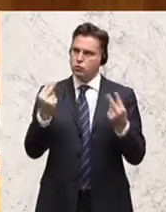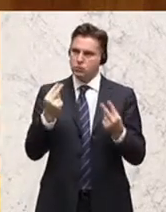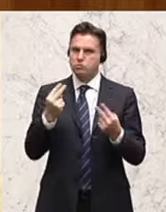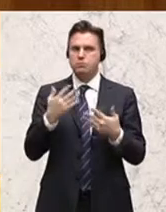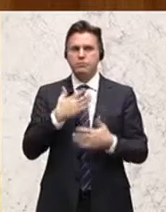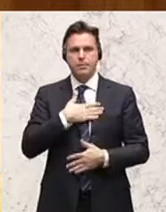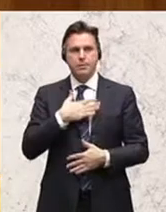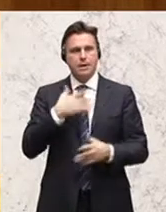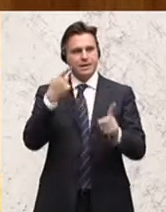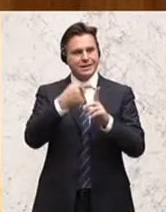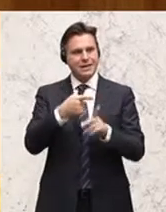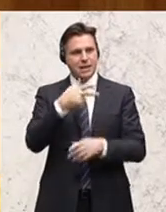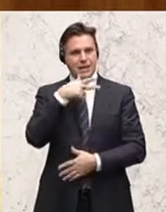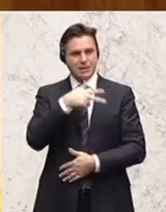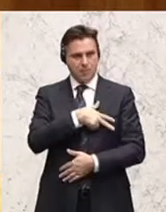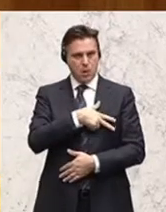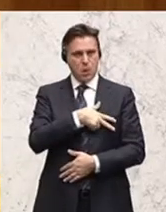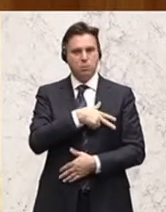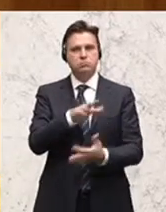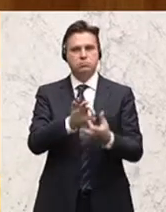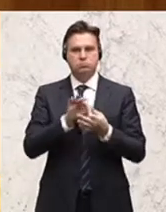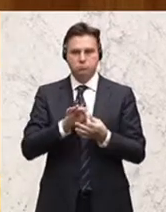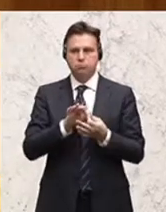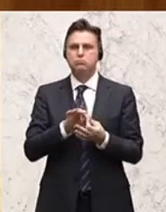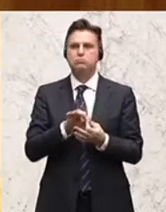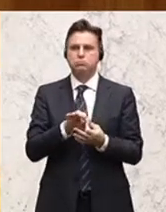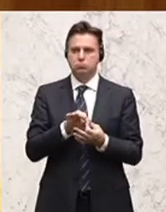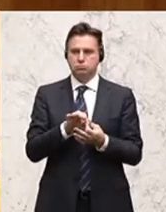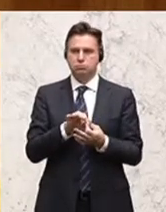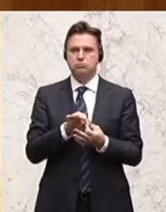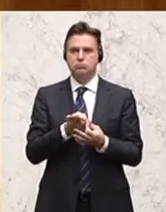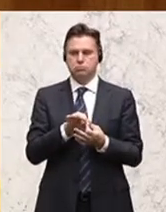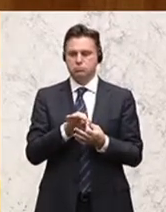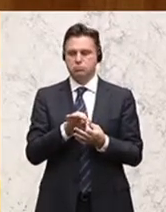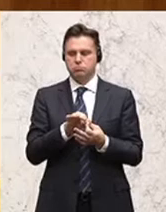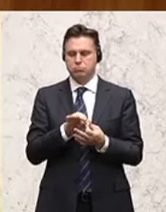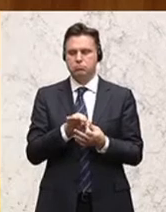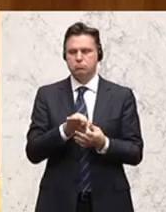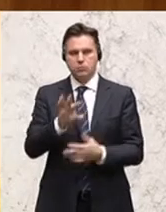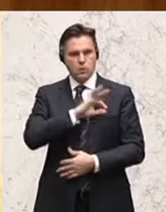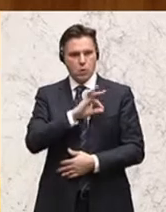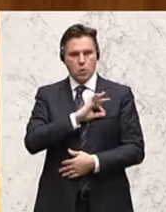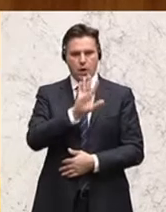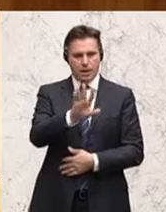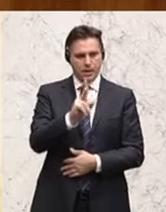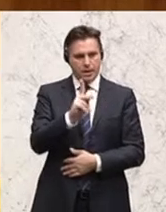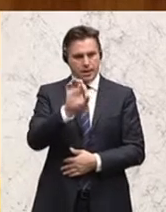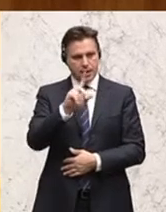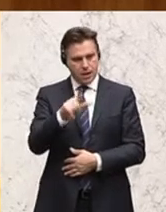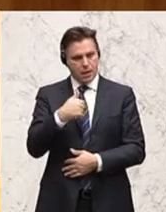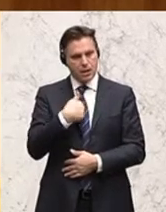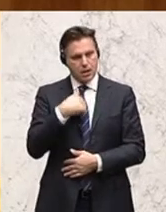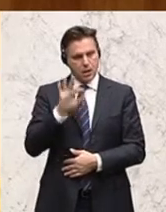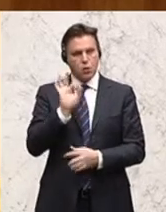das Ziel der Sozialdemokratie natürlich jenes ist, dass man unser, und ich möchte es jetzt so sagen, Herr Kollege Kickl, unser gutes